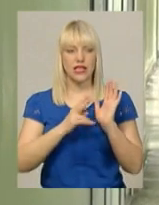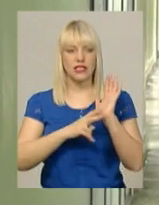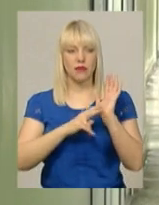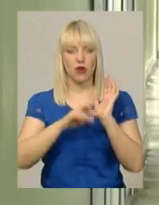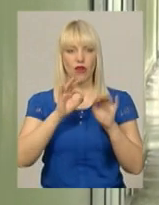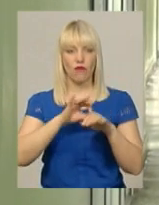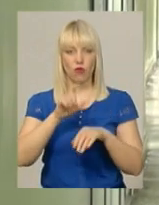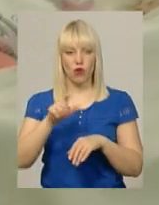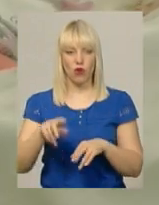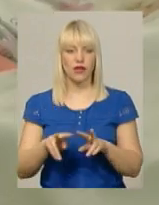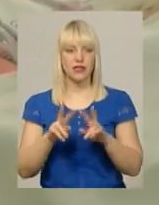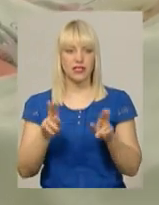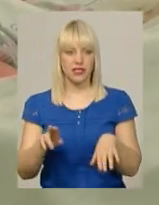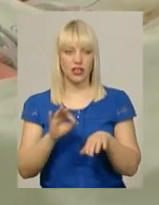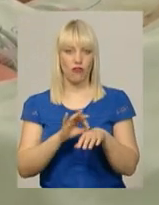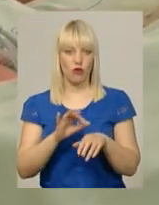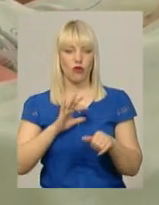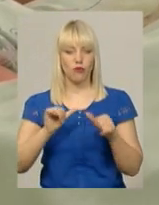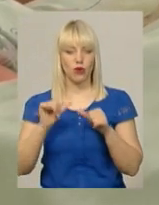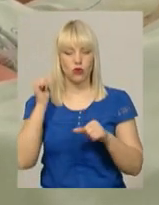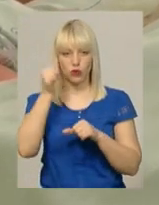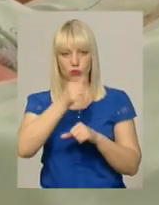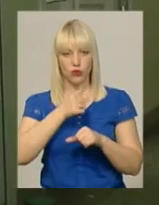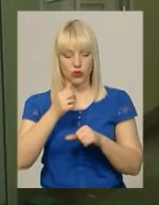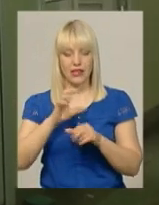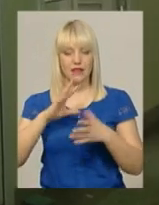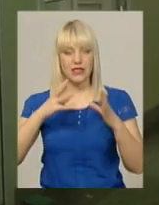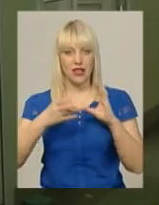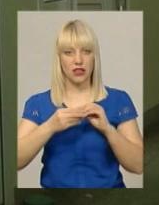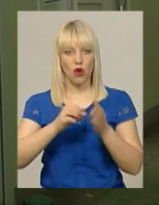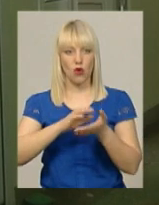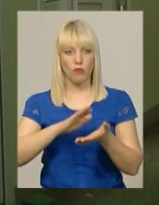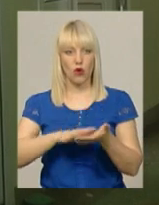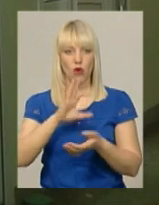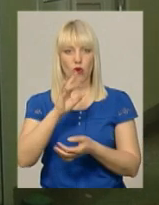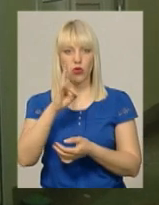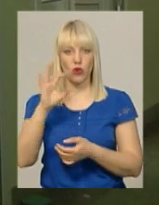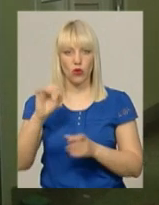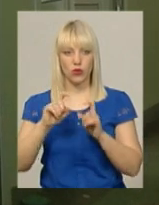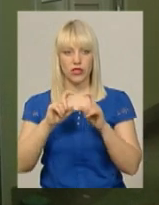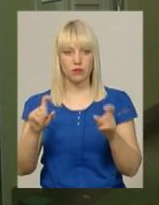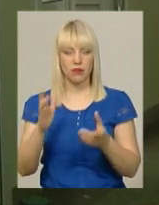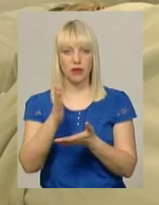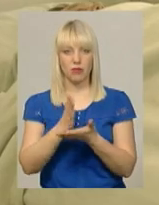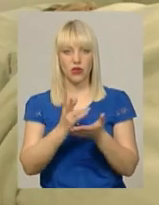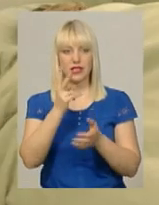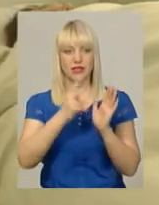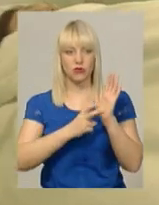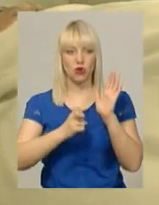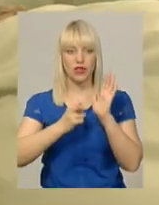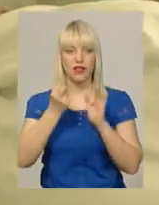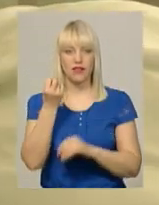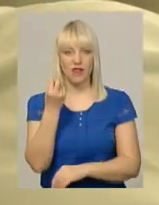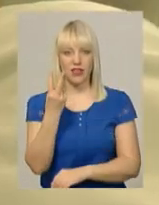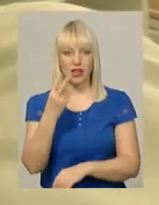зареєстровано в аналогічний період минулого року. Загалом на обліку в обласному онкологічному диспансері наразі перебуває 712 хворих.